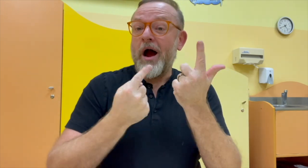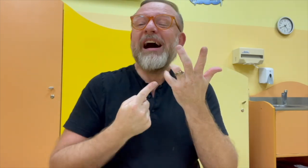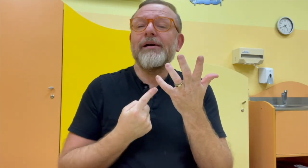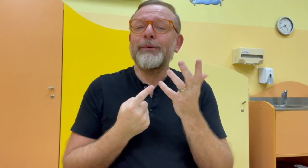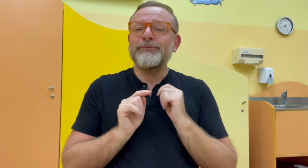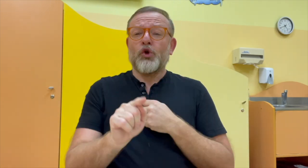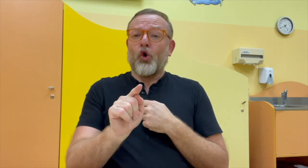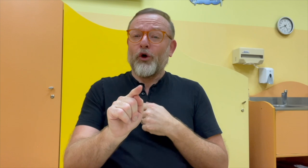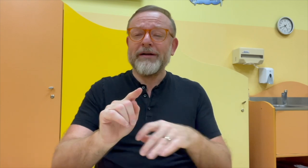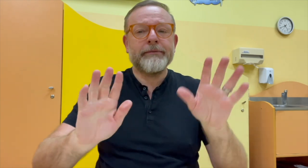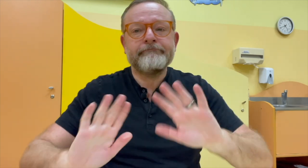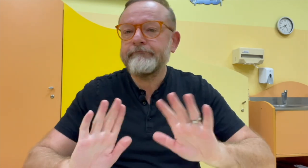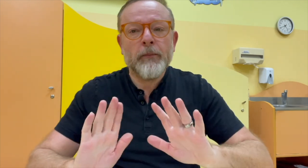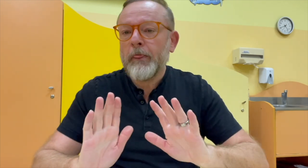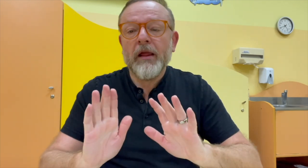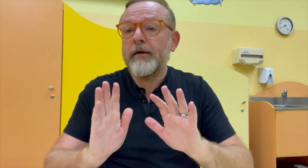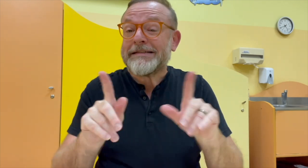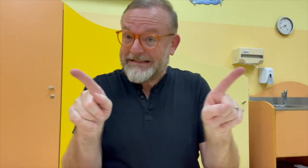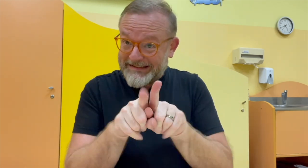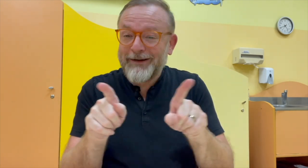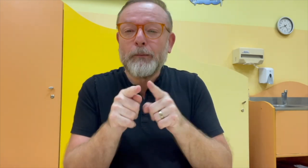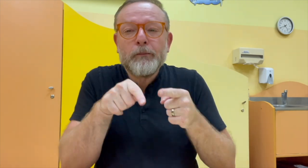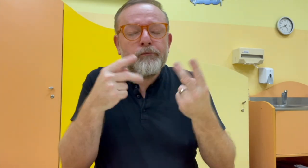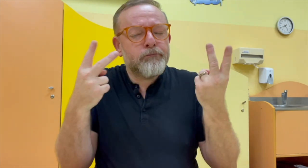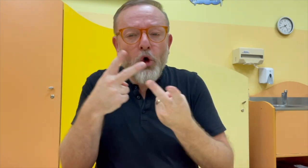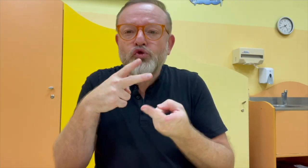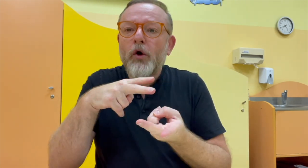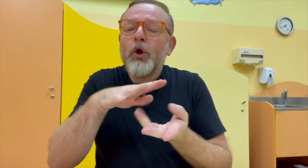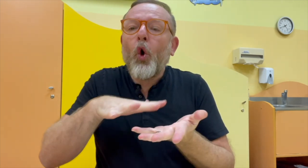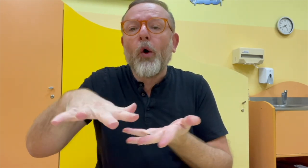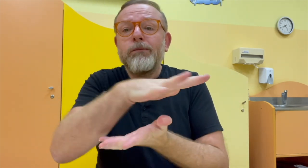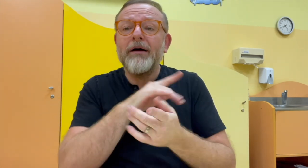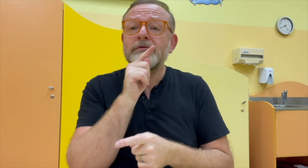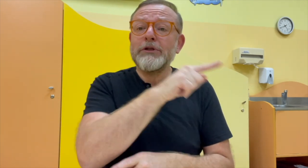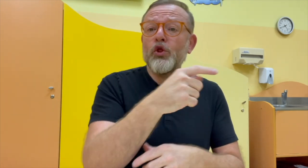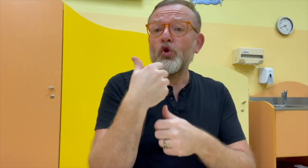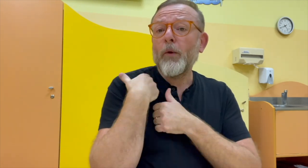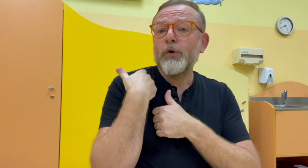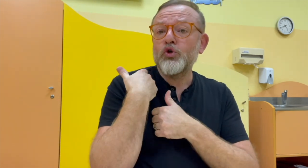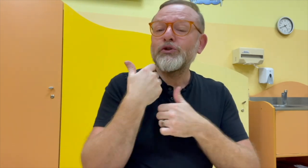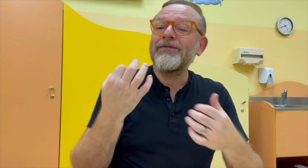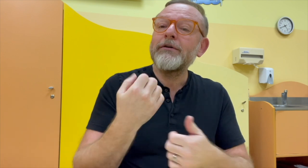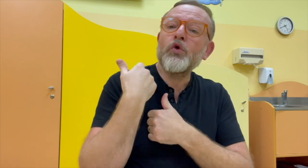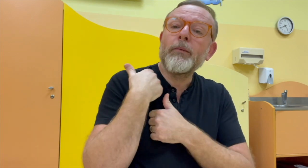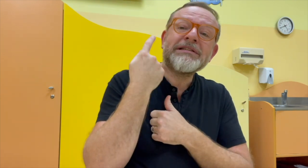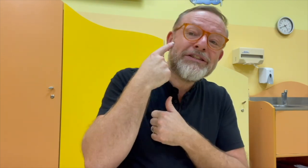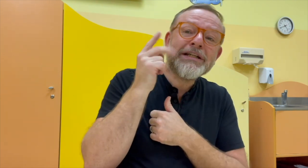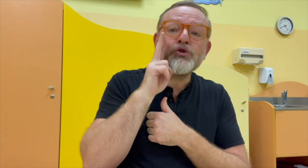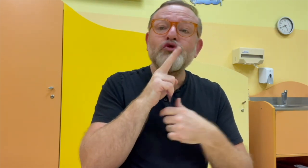vystudovanou pedagogickou fakultu, mají magisterský titul, ale to vlastně není